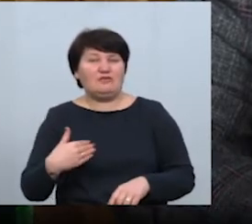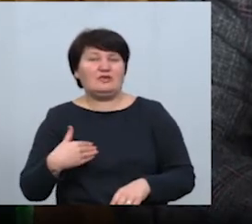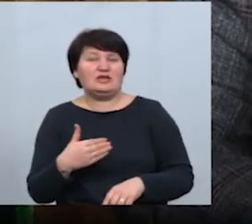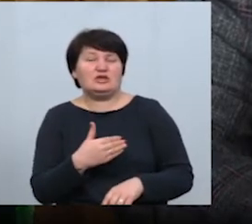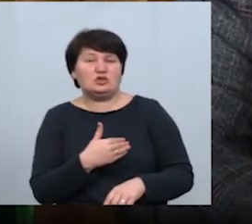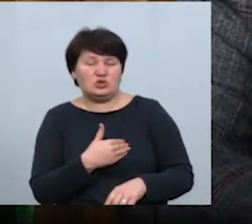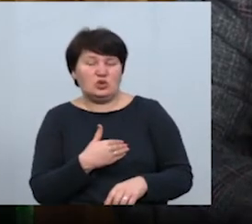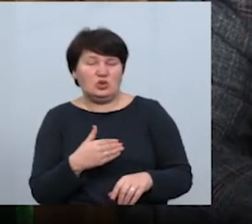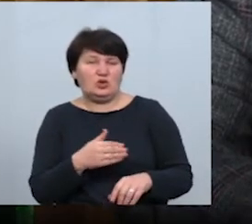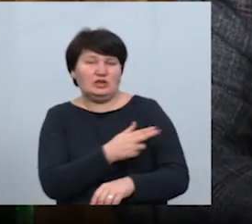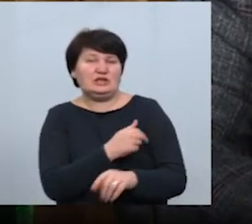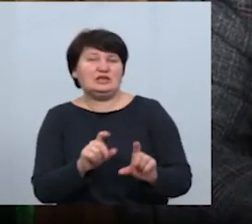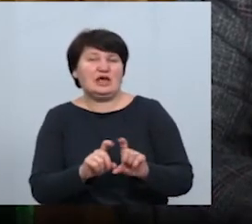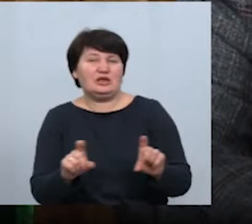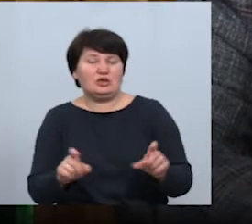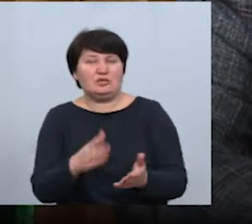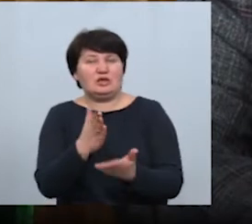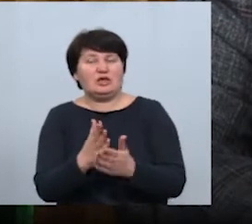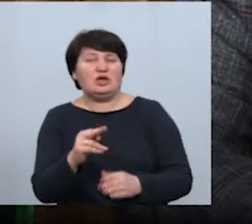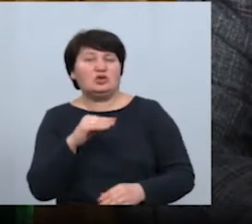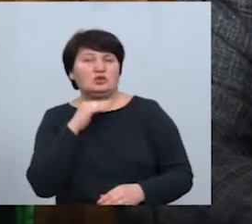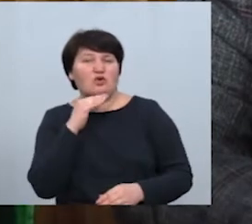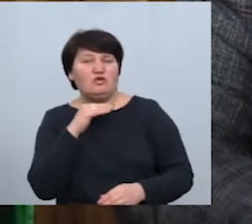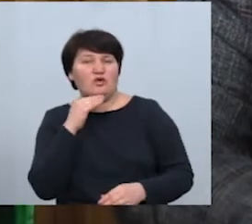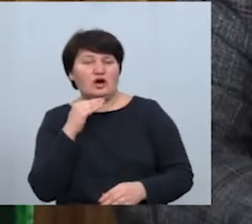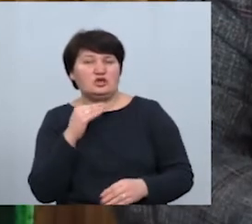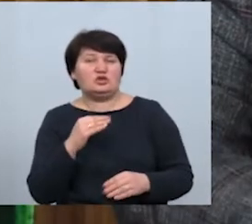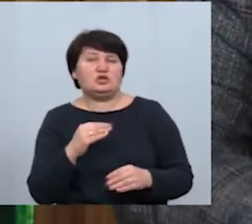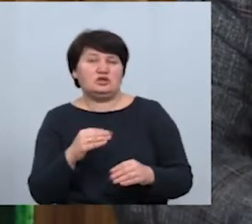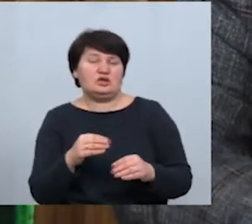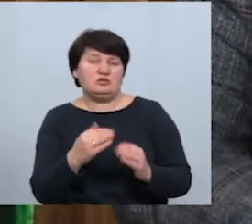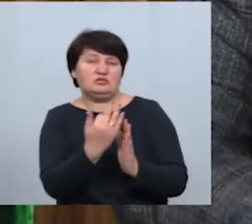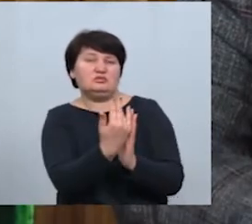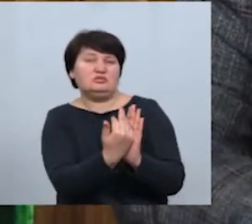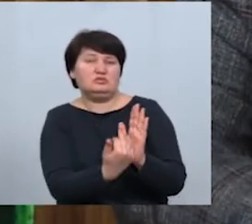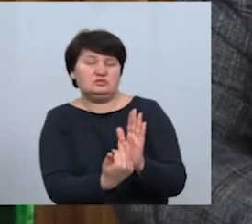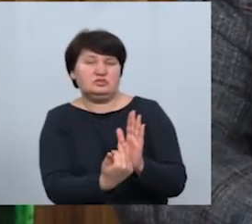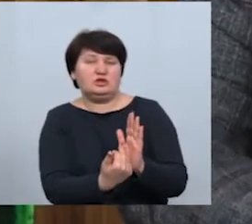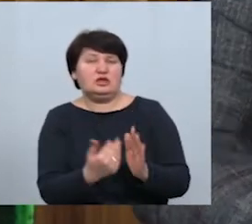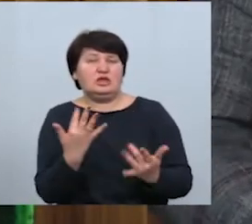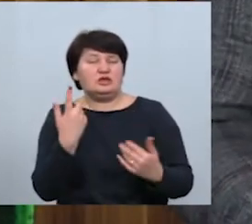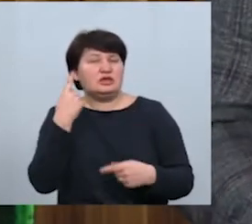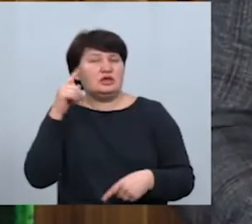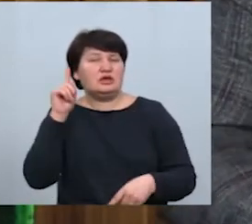Наразі є там зауваження до певних процедур. Наскільки мені відомо,